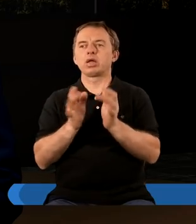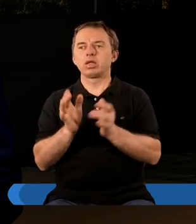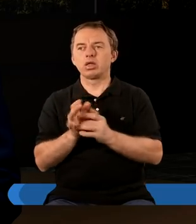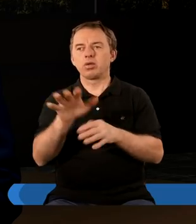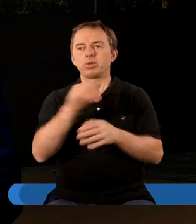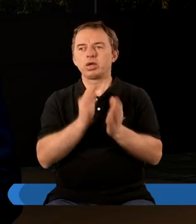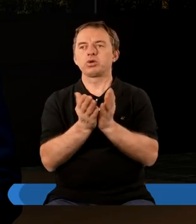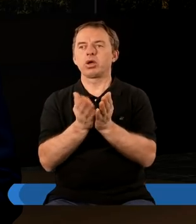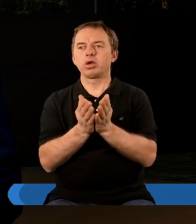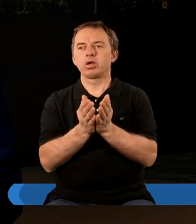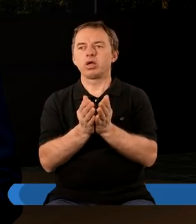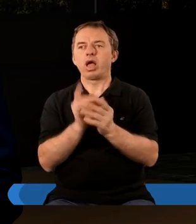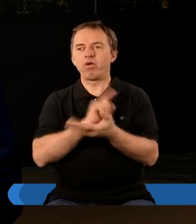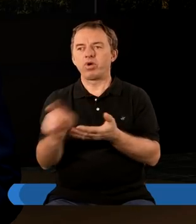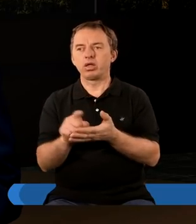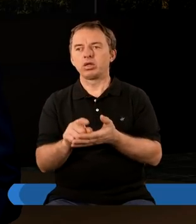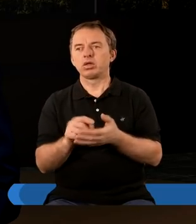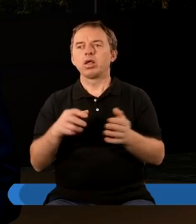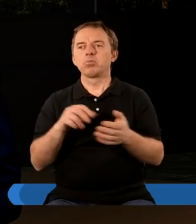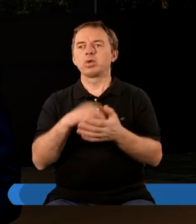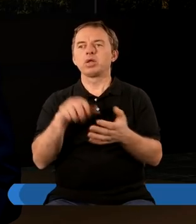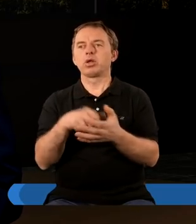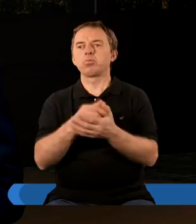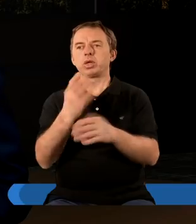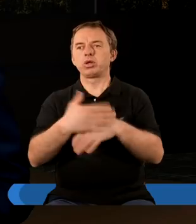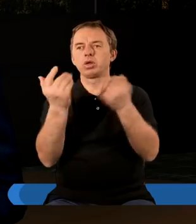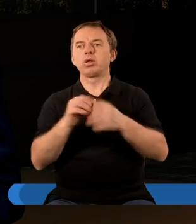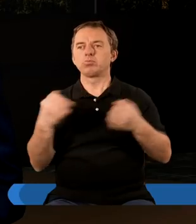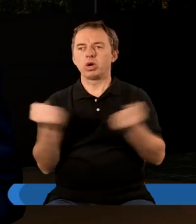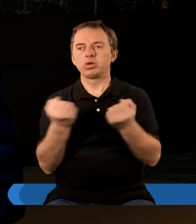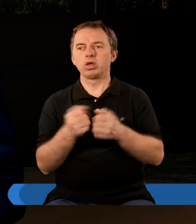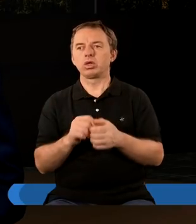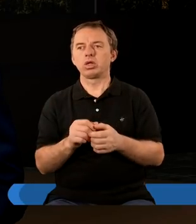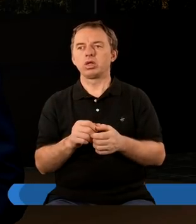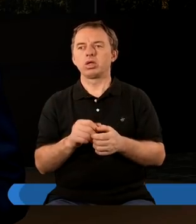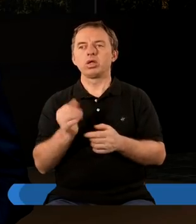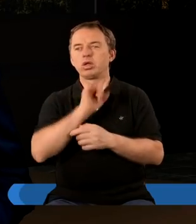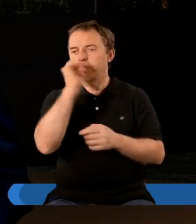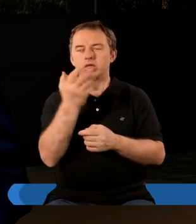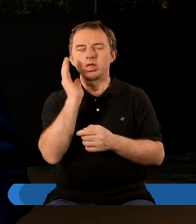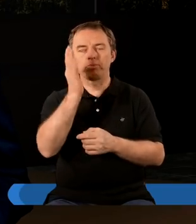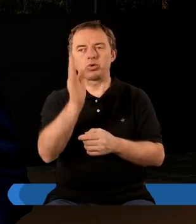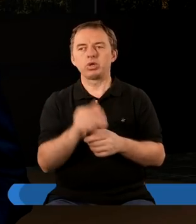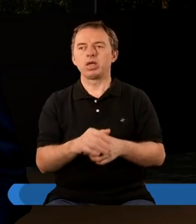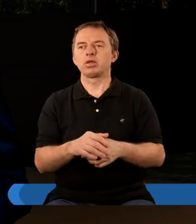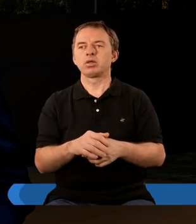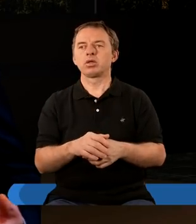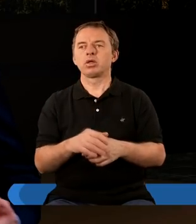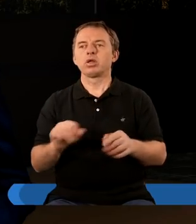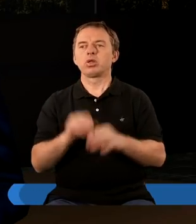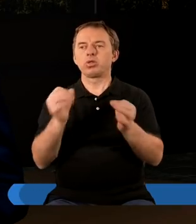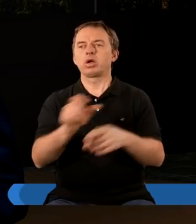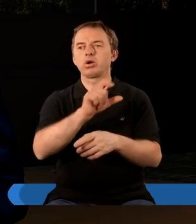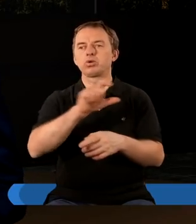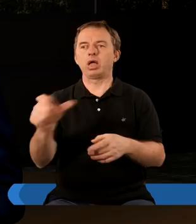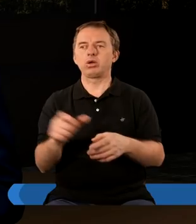Chrystus, bierze księgę, efekt? Pięćdziesiątnica. Kościół działa z mocą, jak nigdy później już, prawda? Do